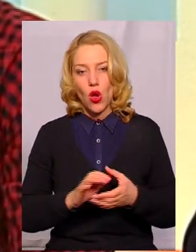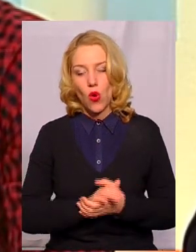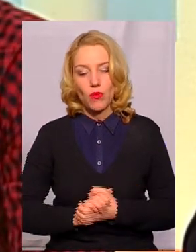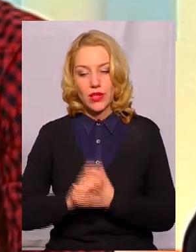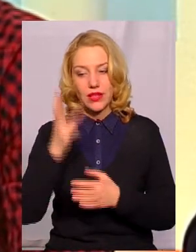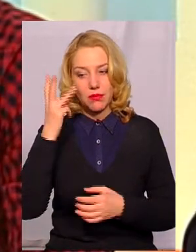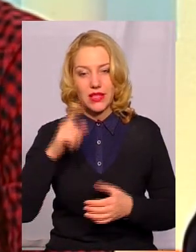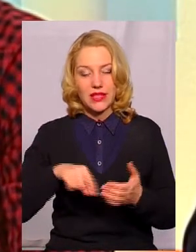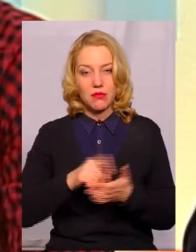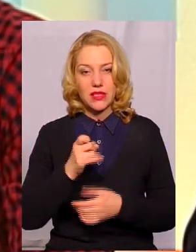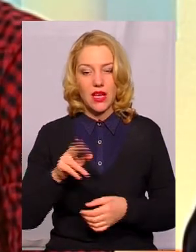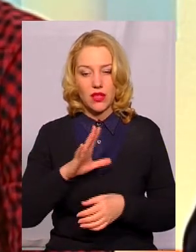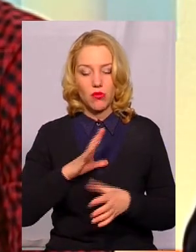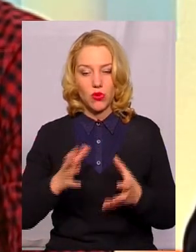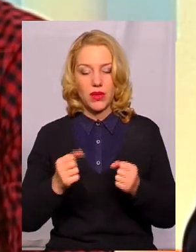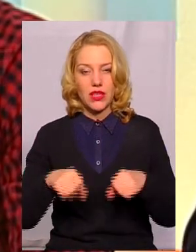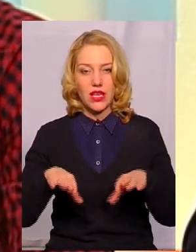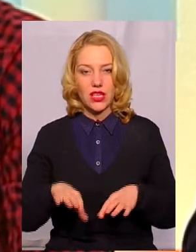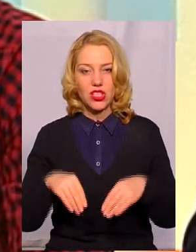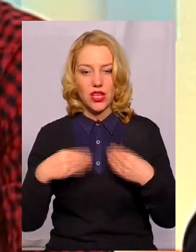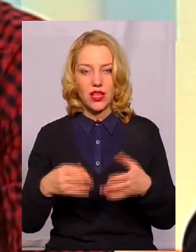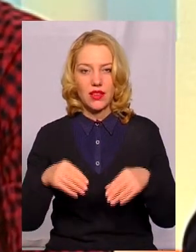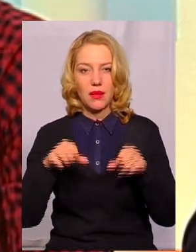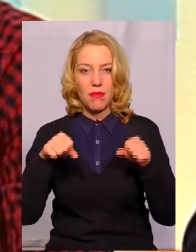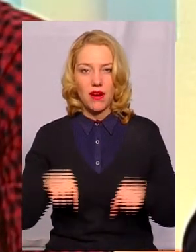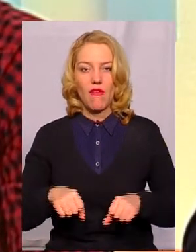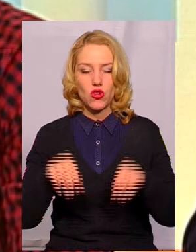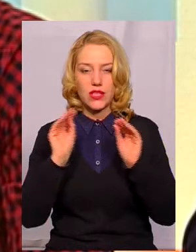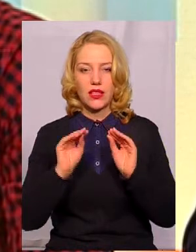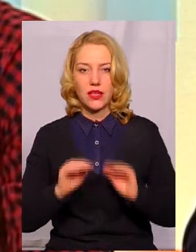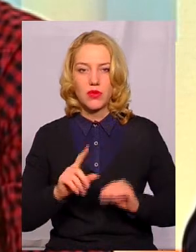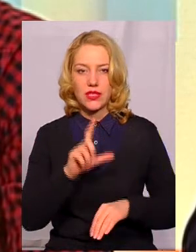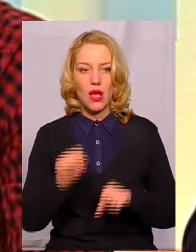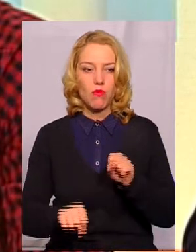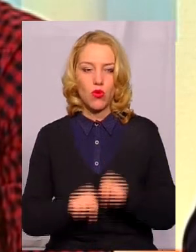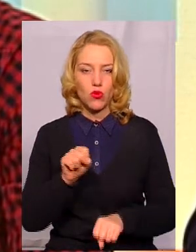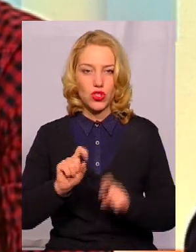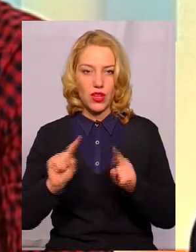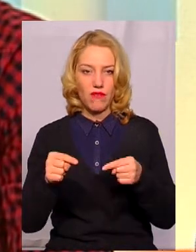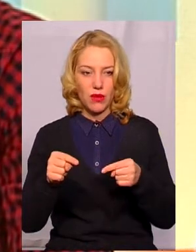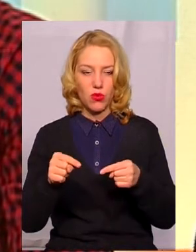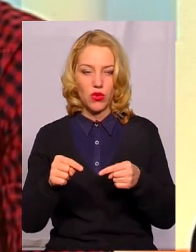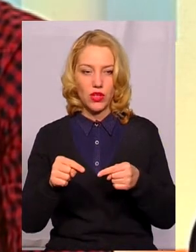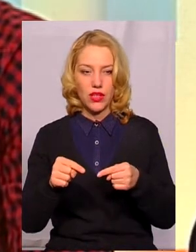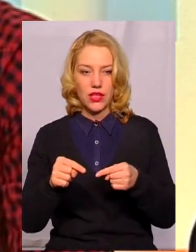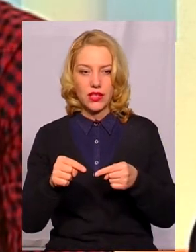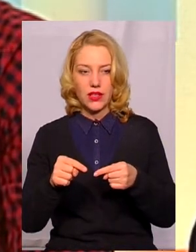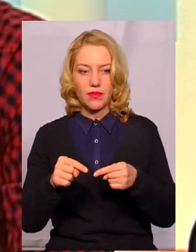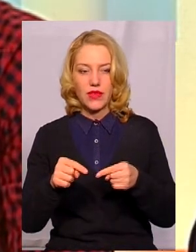минулого року було прийнято рішення надати право складати протоколи за порушення вимог ряду